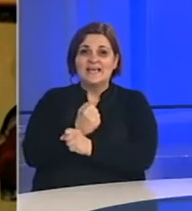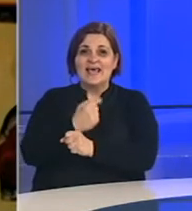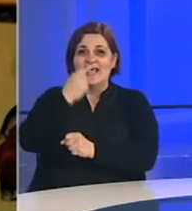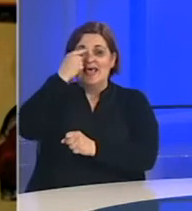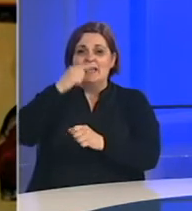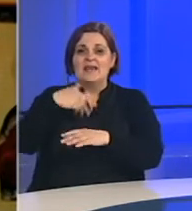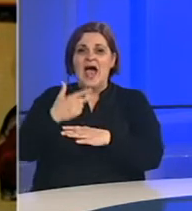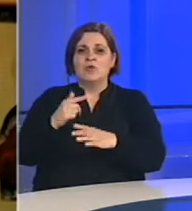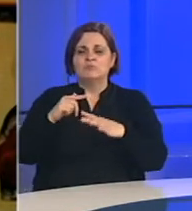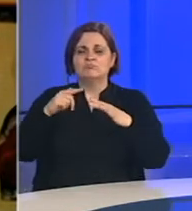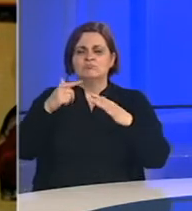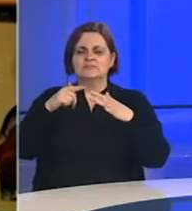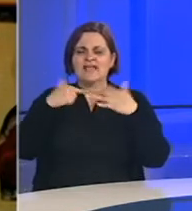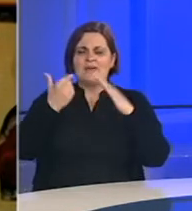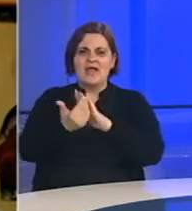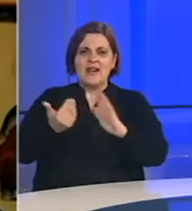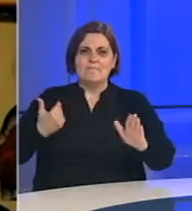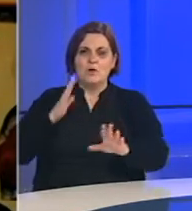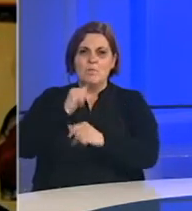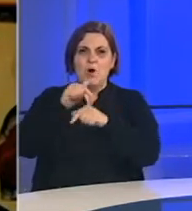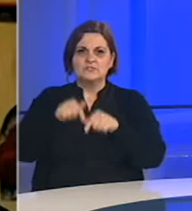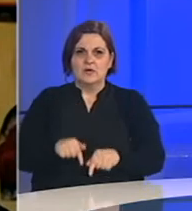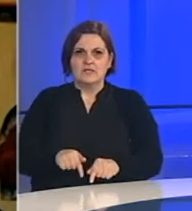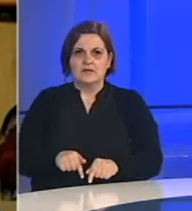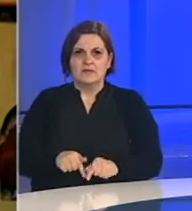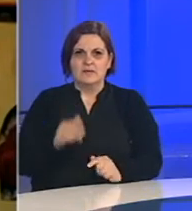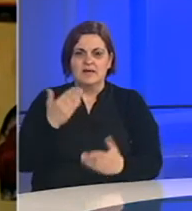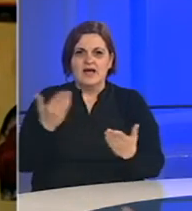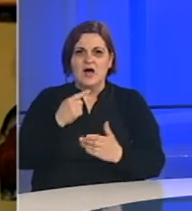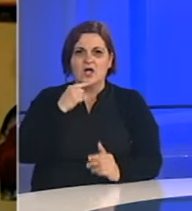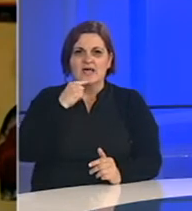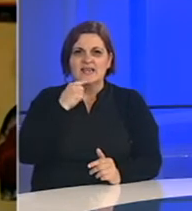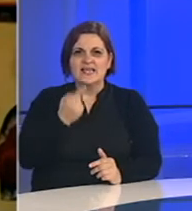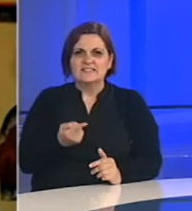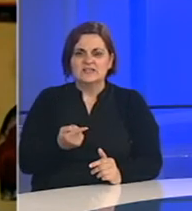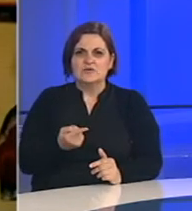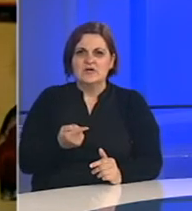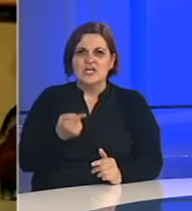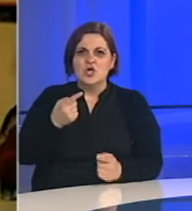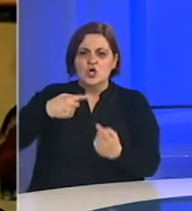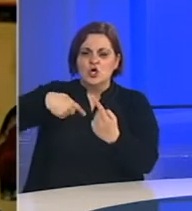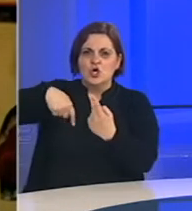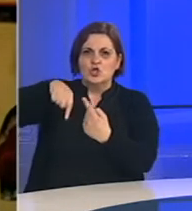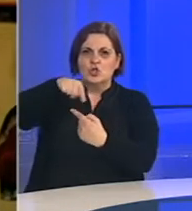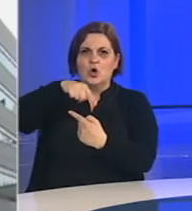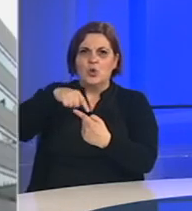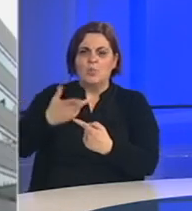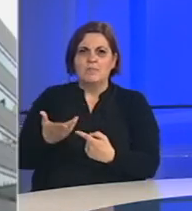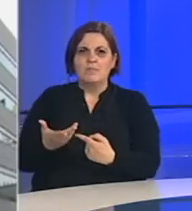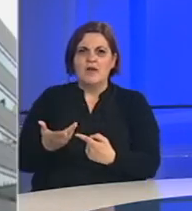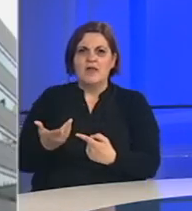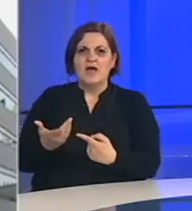nedelju dana ranije. I to je, kako da kažemo, to su vitamini, to je kruh, to je hleb za